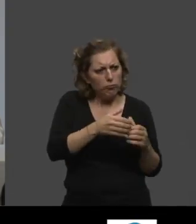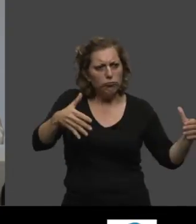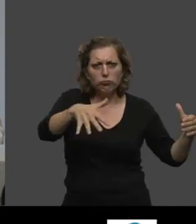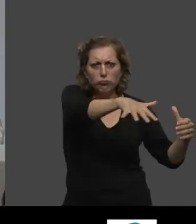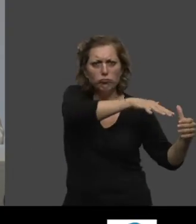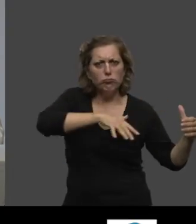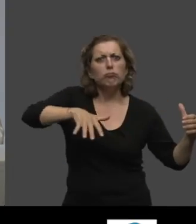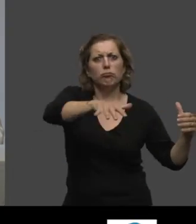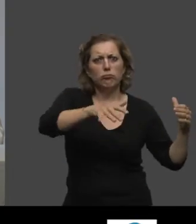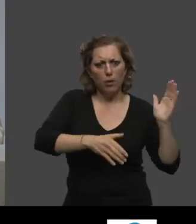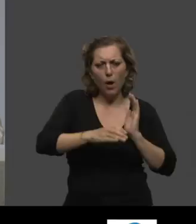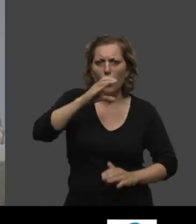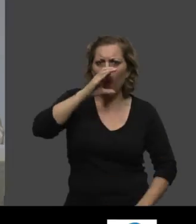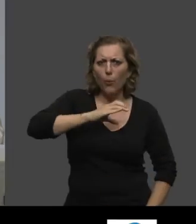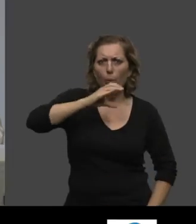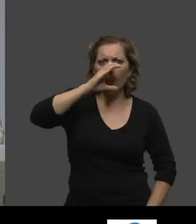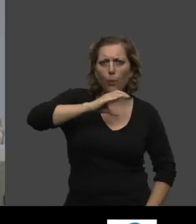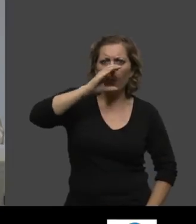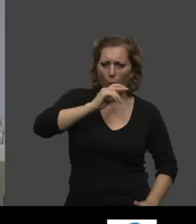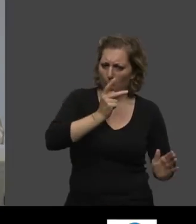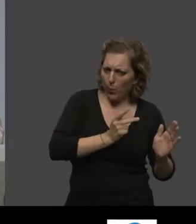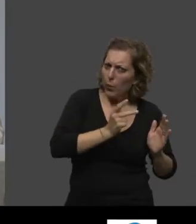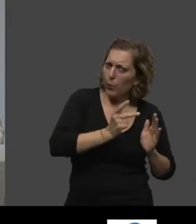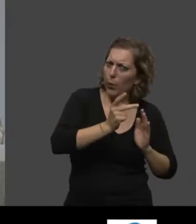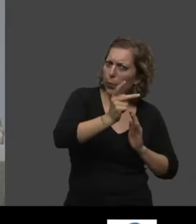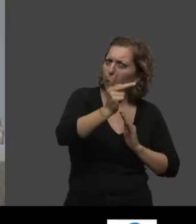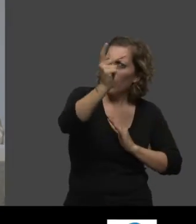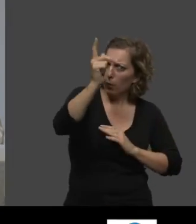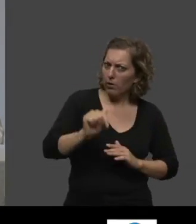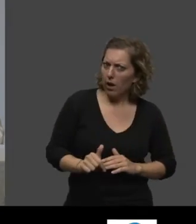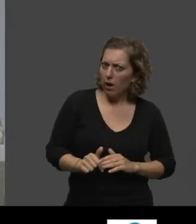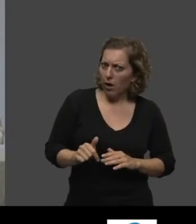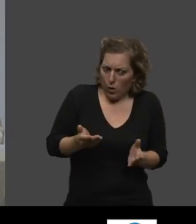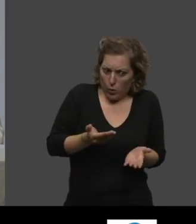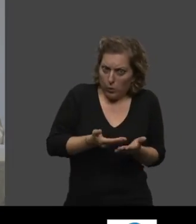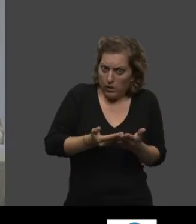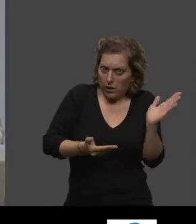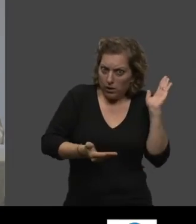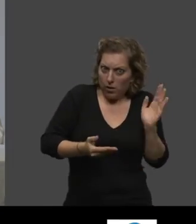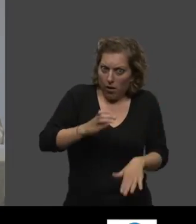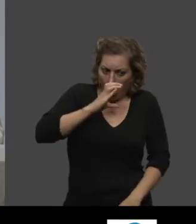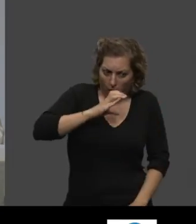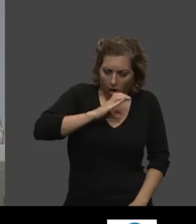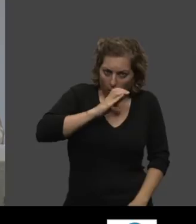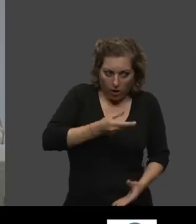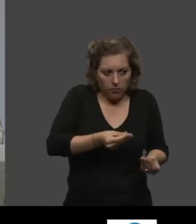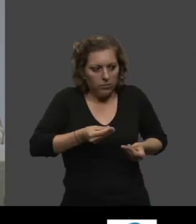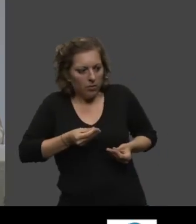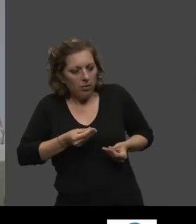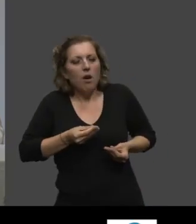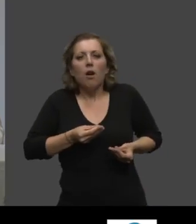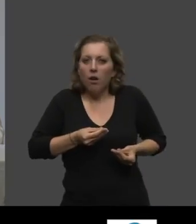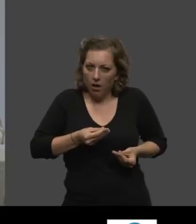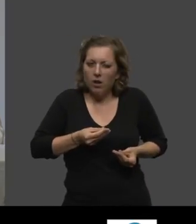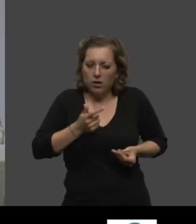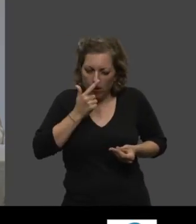pour ce que nous faisons, et un intérêt grandissant qui nous laisse espérer que nous